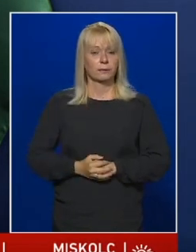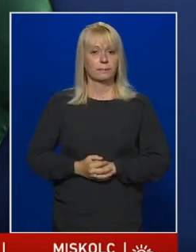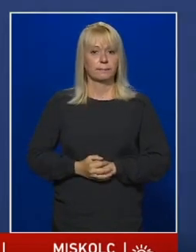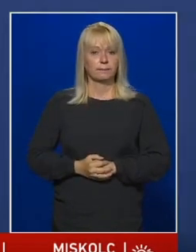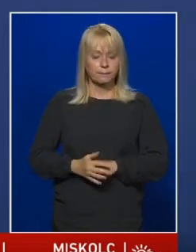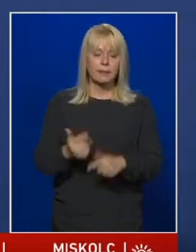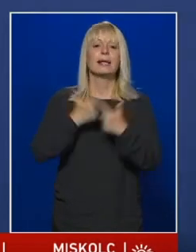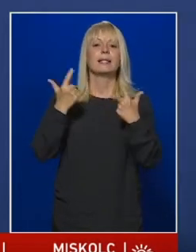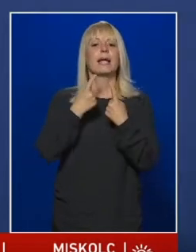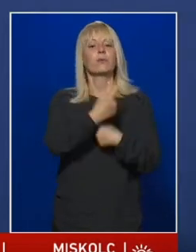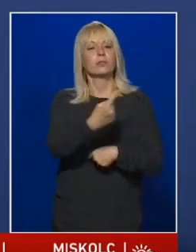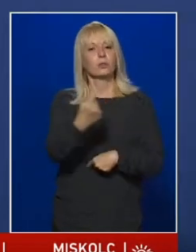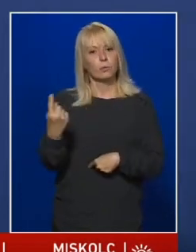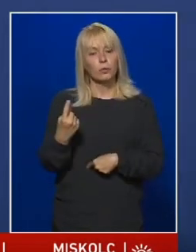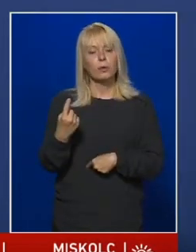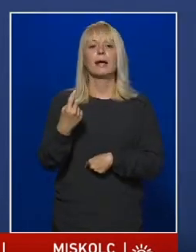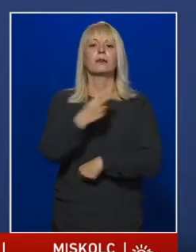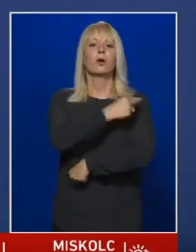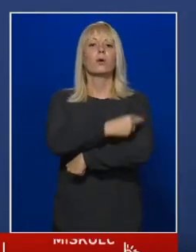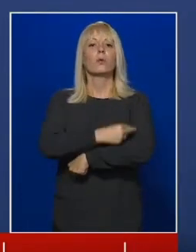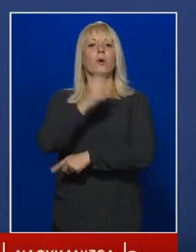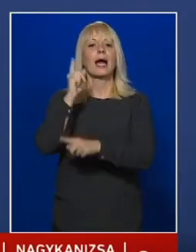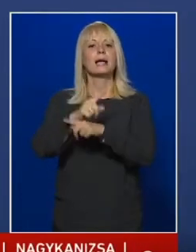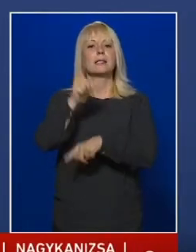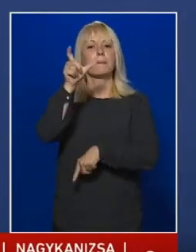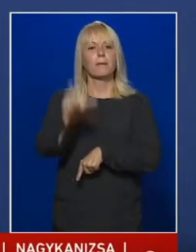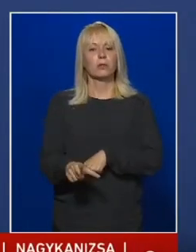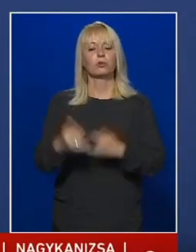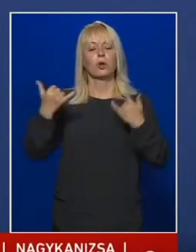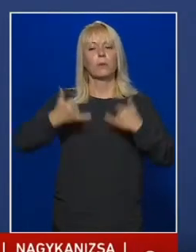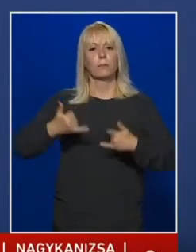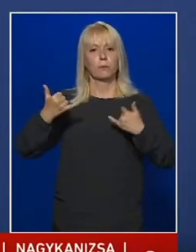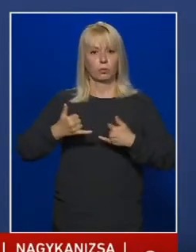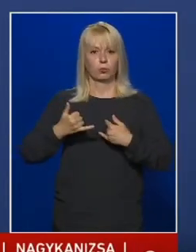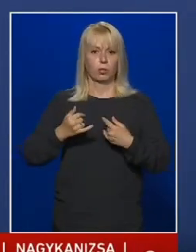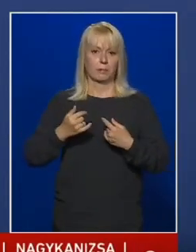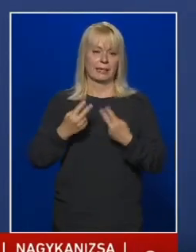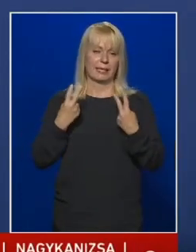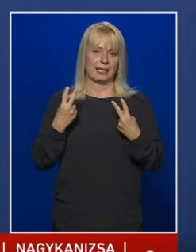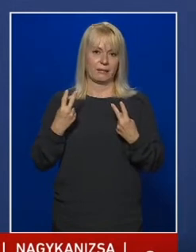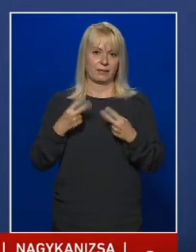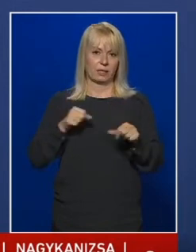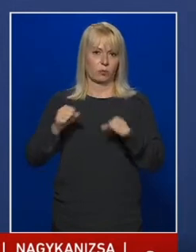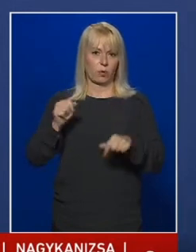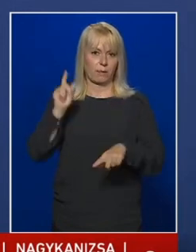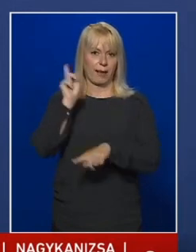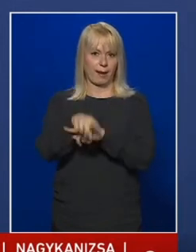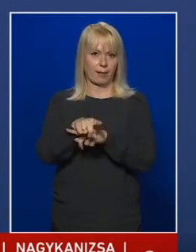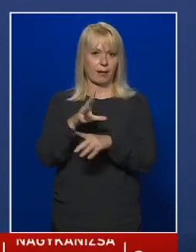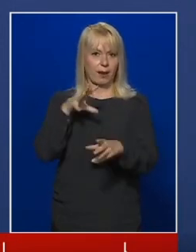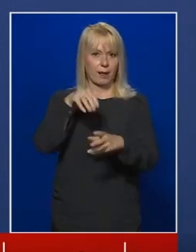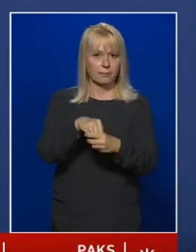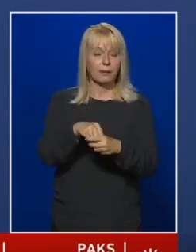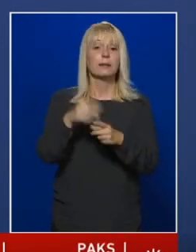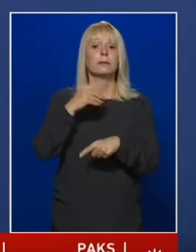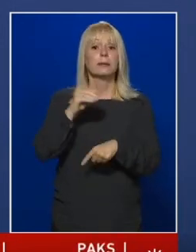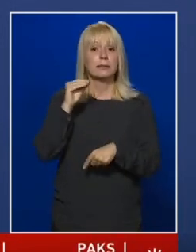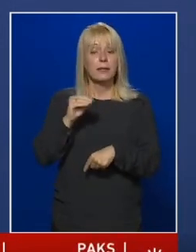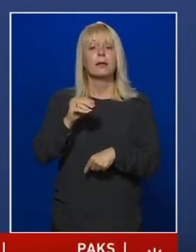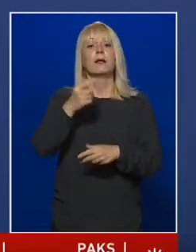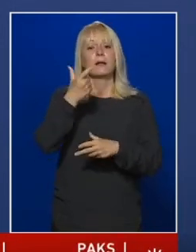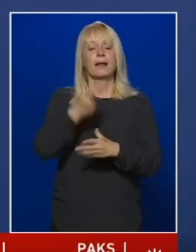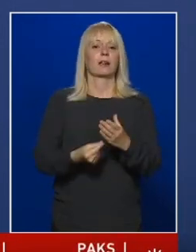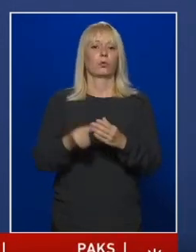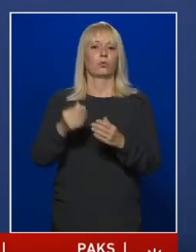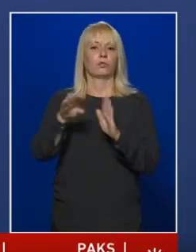Tájékoztatom önöket, hogy kórházparancsnokaink a jelenleg hatályos kormányrendelet értelmében kettős feladatot teljesítenek az egészségügyi